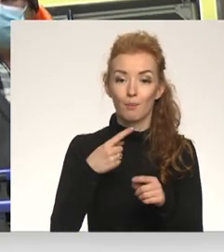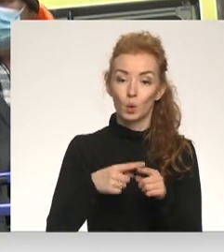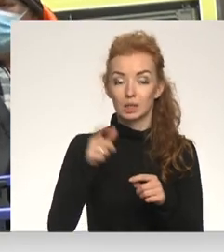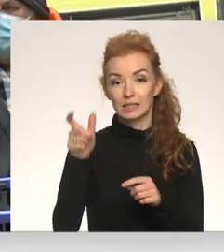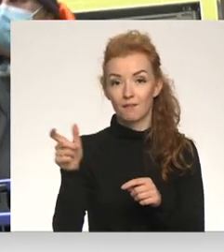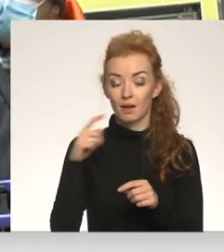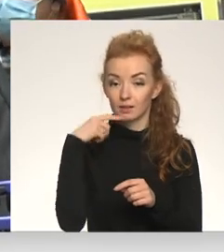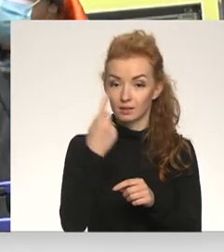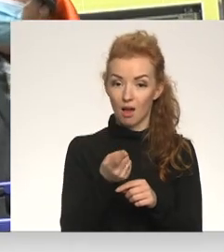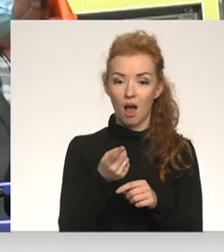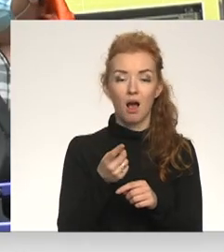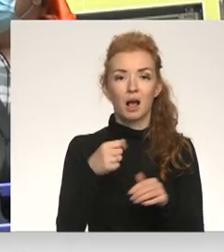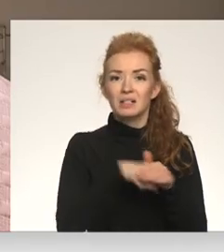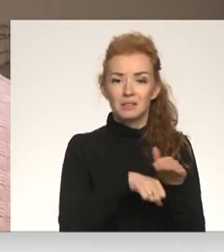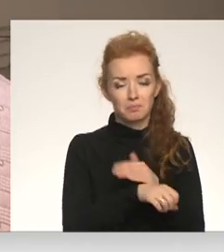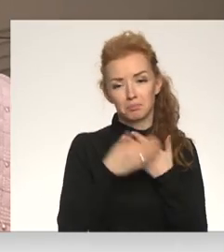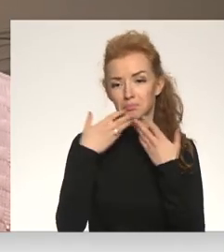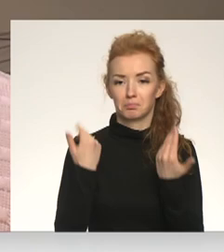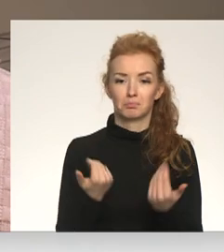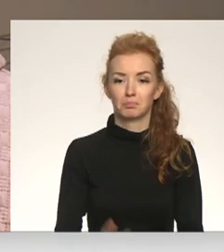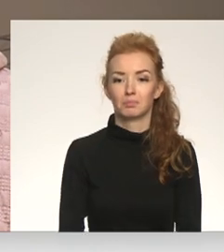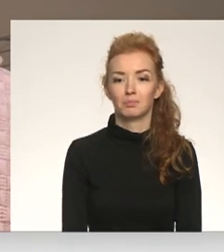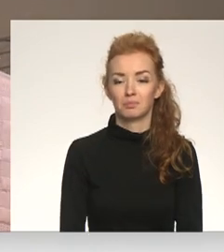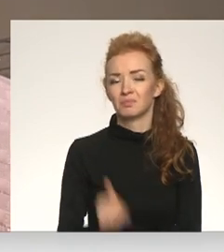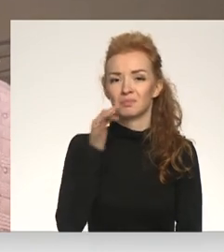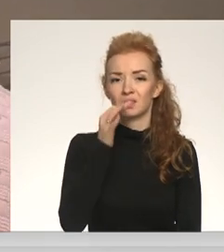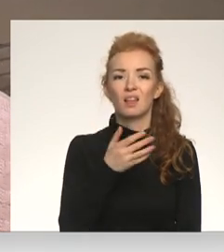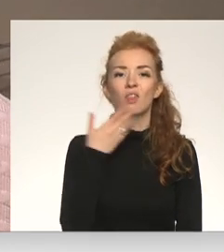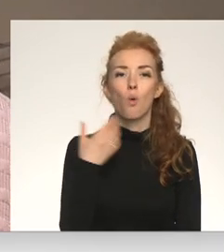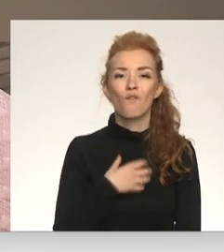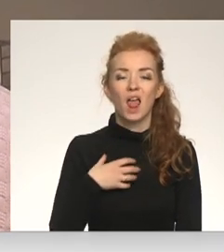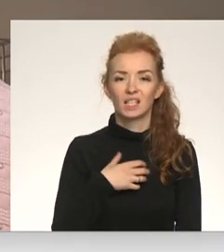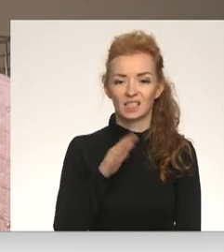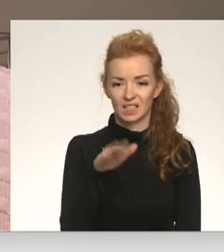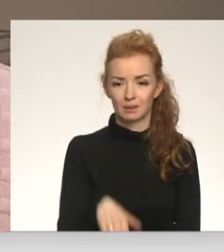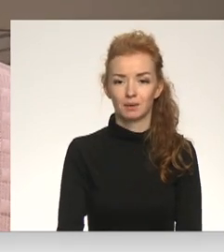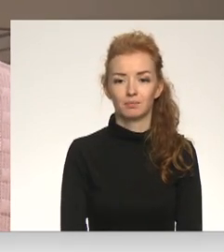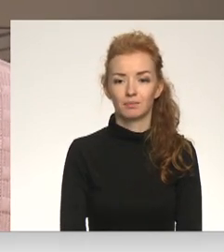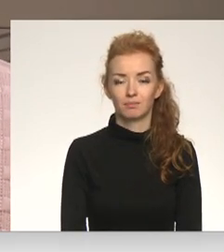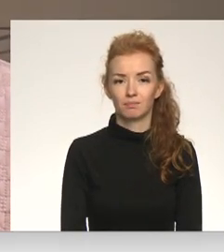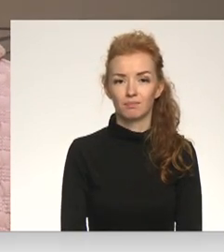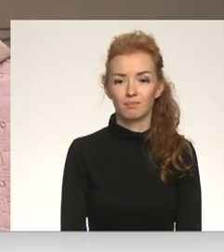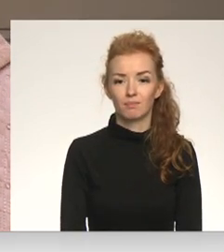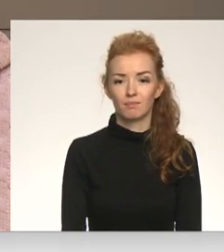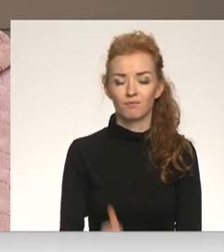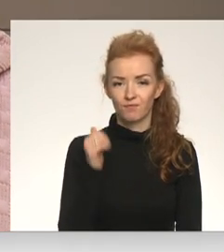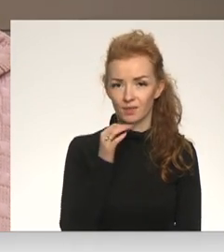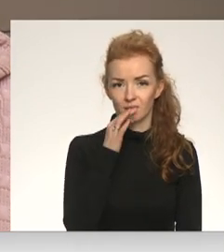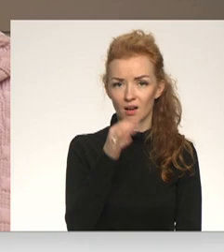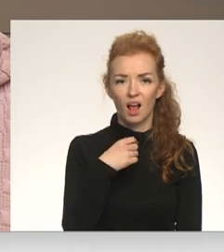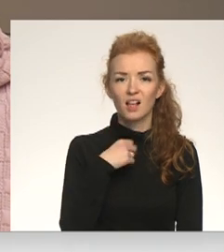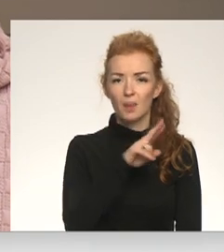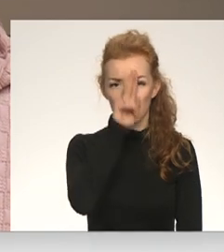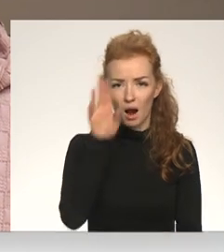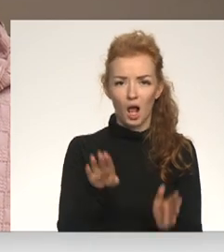ēgan teica, ka krājumus neveidojot. Nav vajadzība nekāda. Nepakļaujties tie ažiotāžai? Nē.